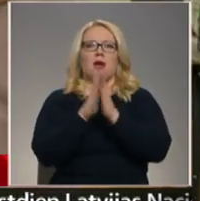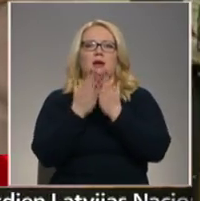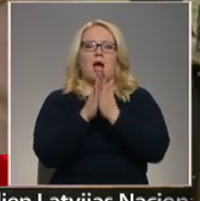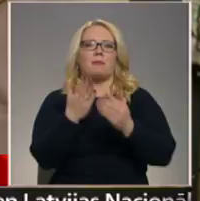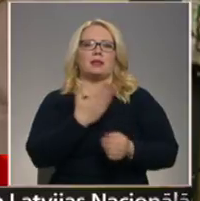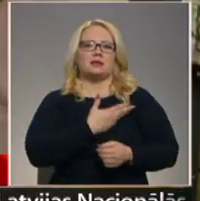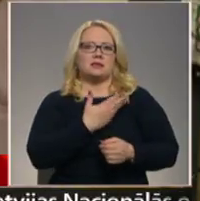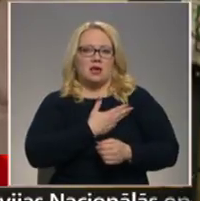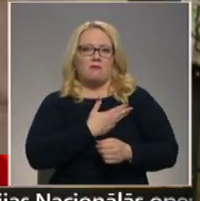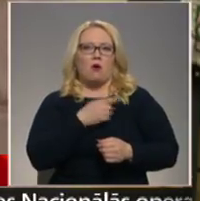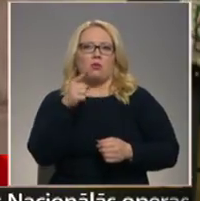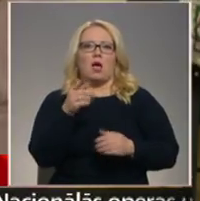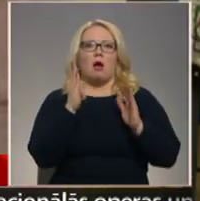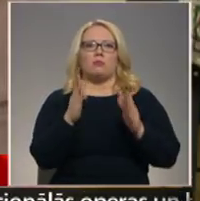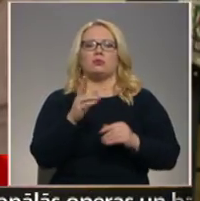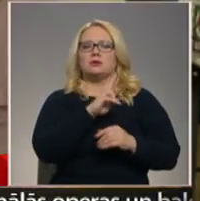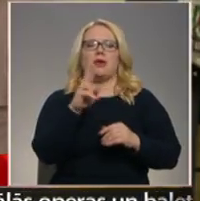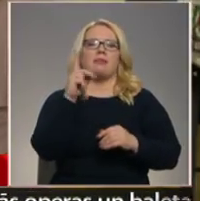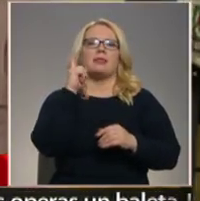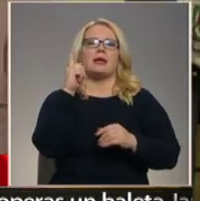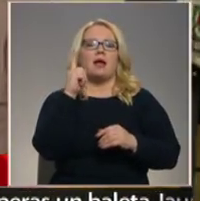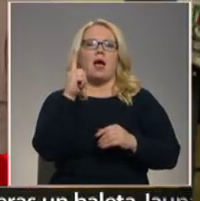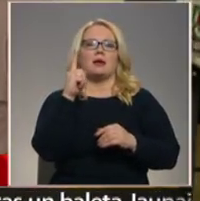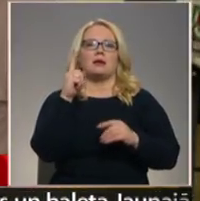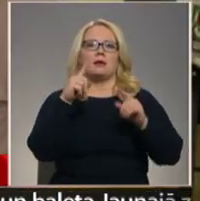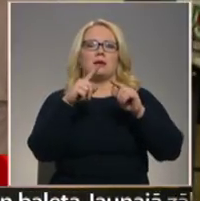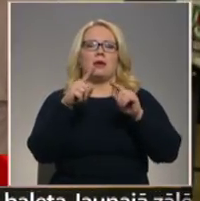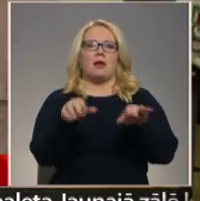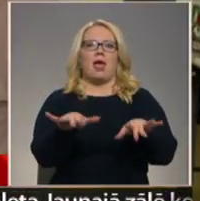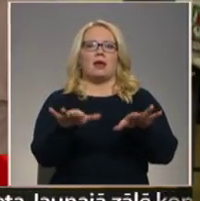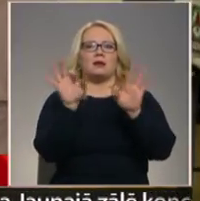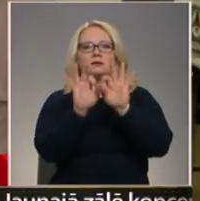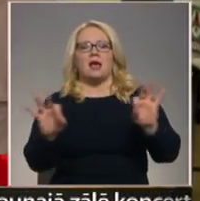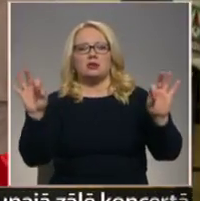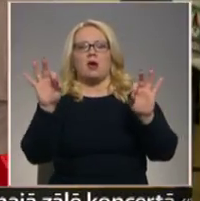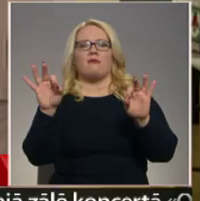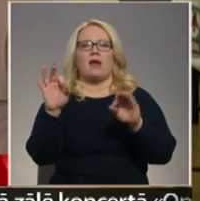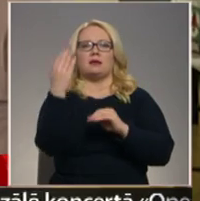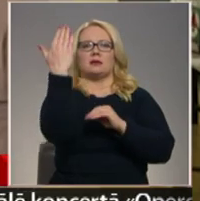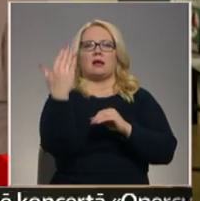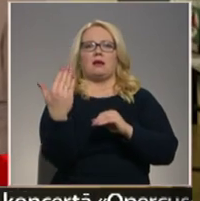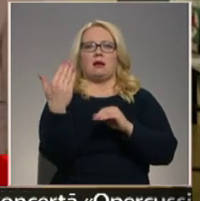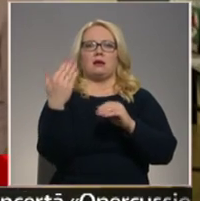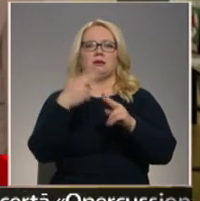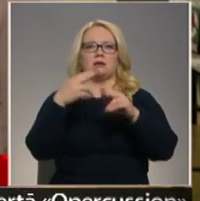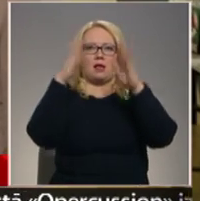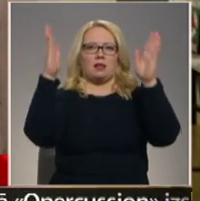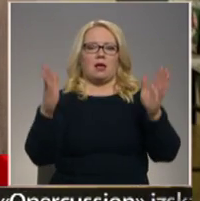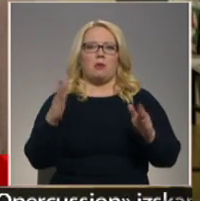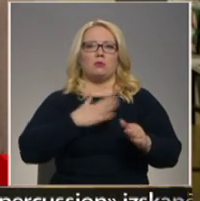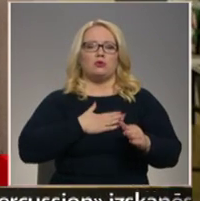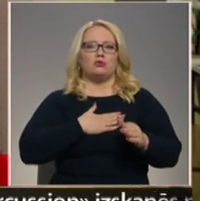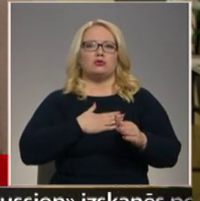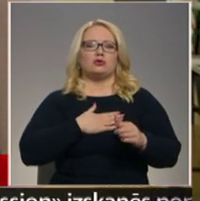dzīvo un tā būs ne tikai ekrāna skaistula vai skatloga skaistula, bet mūsu dzīves